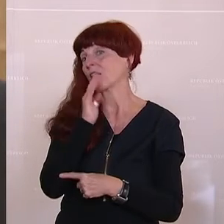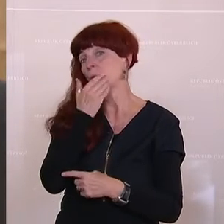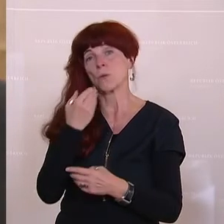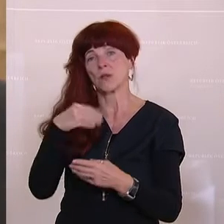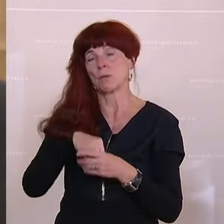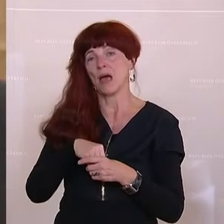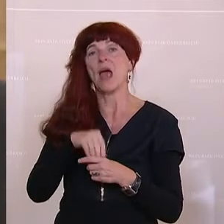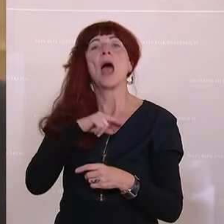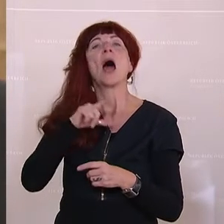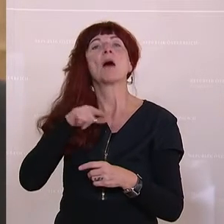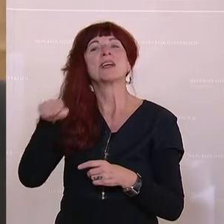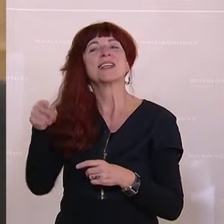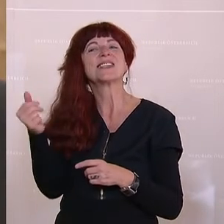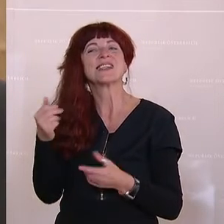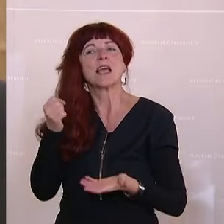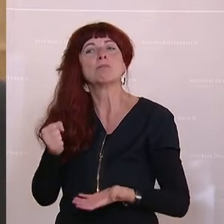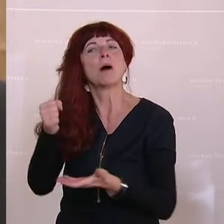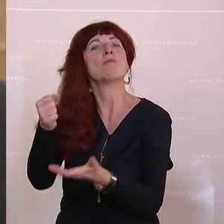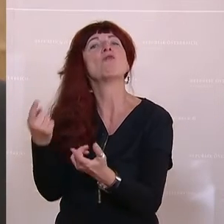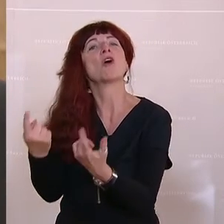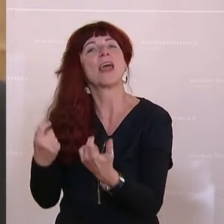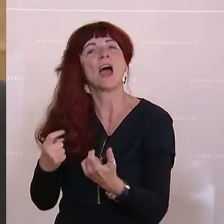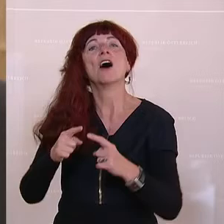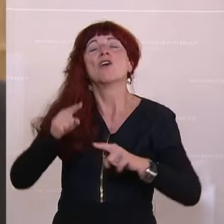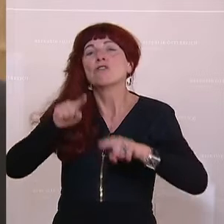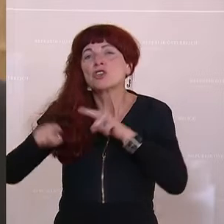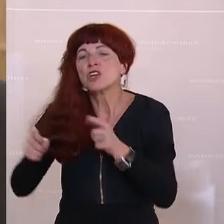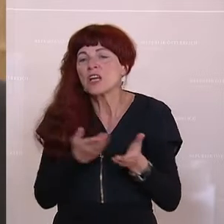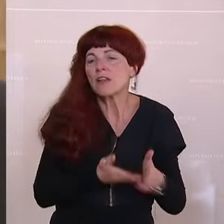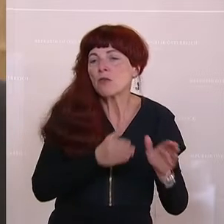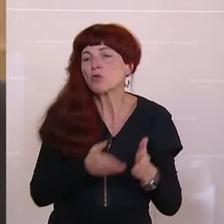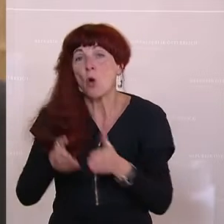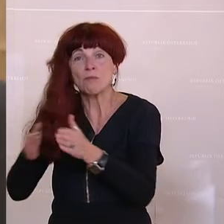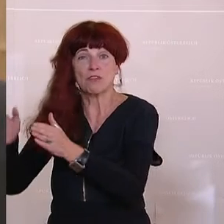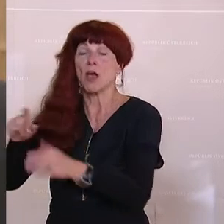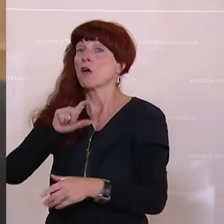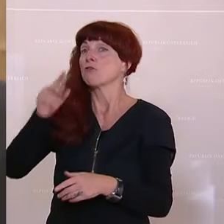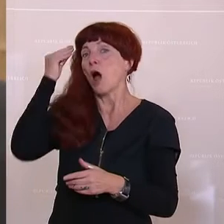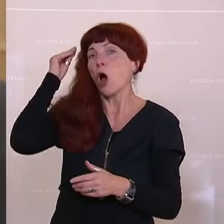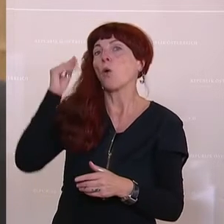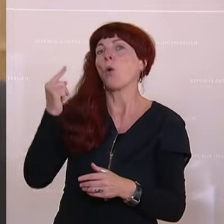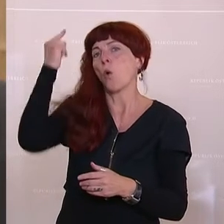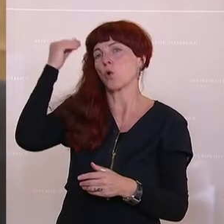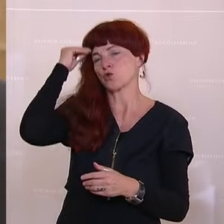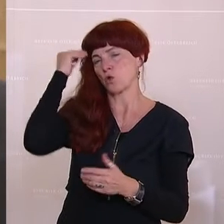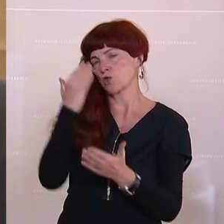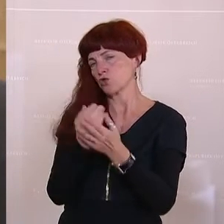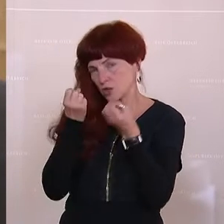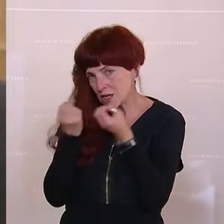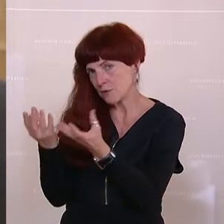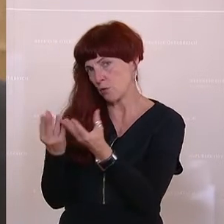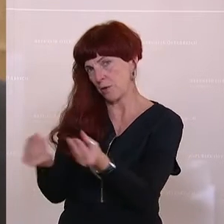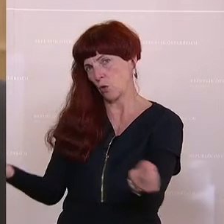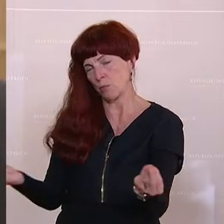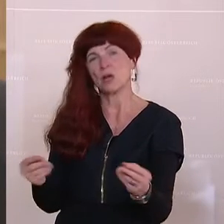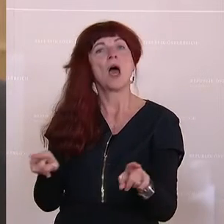verschiedenen Töpfen dieses Geld zur Verfügung stellen. Die Fachhochschulen sind bereits davon informiert. Wir haben also auch die Fachhochschulen für